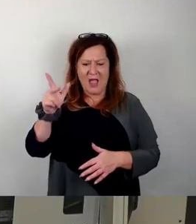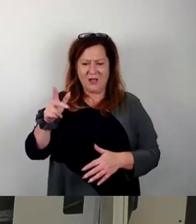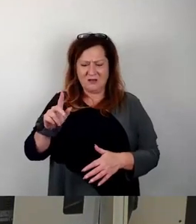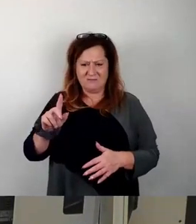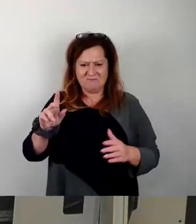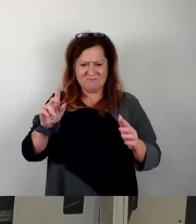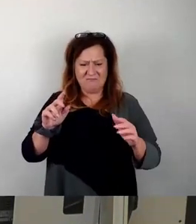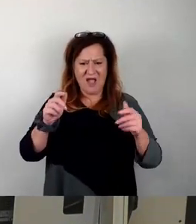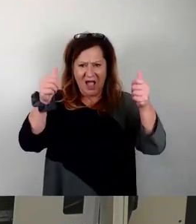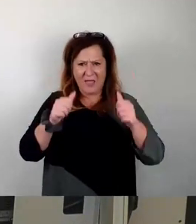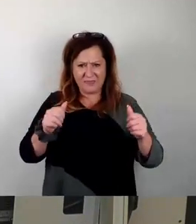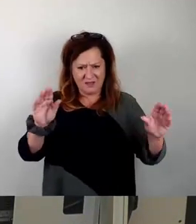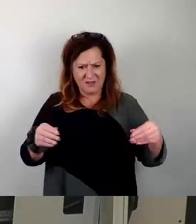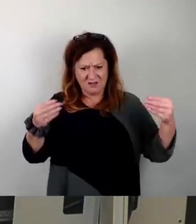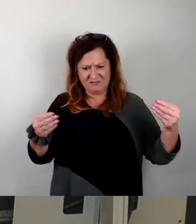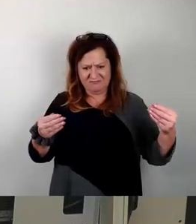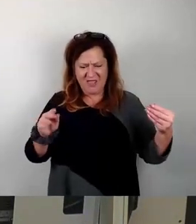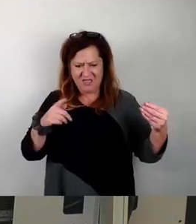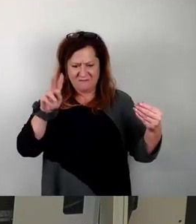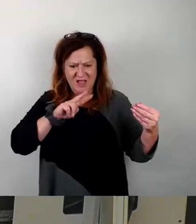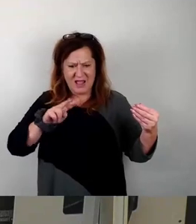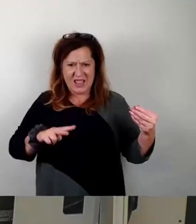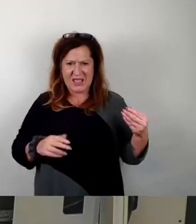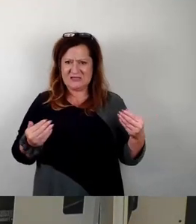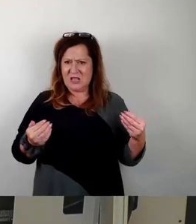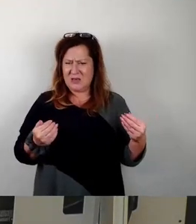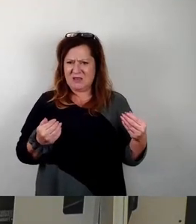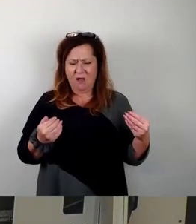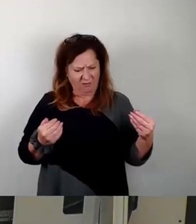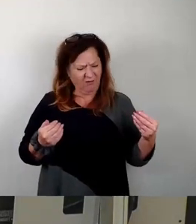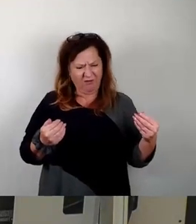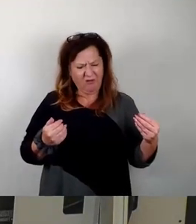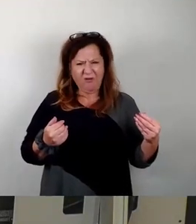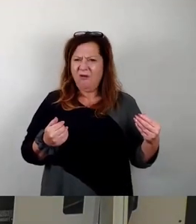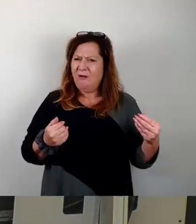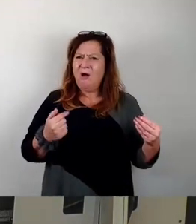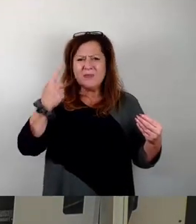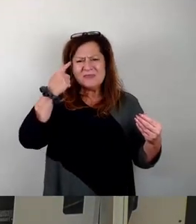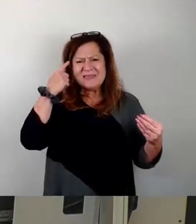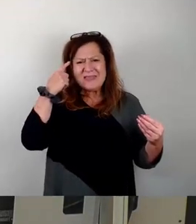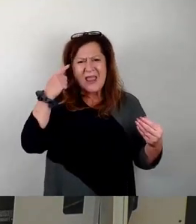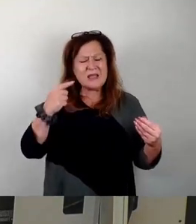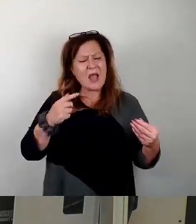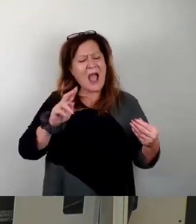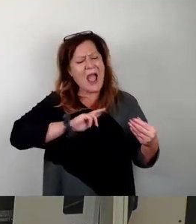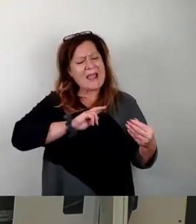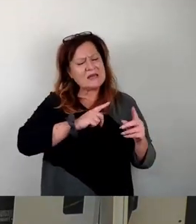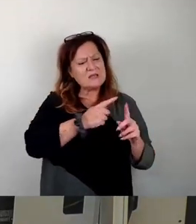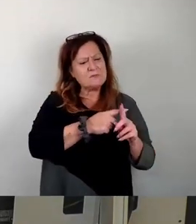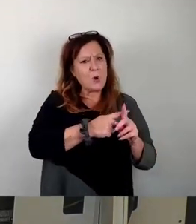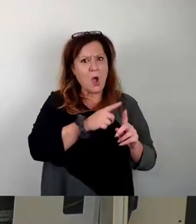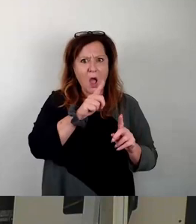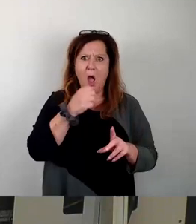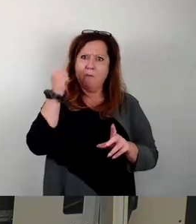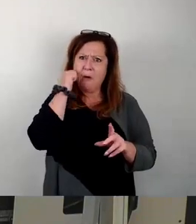was macht man mit so einem Antrag, der etwas scheinbar Gutes will und wo die Bosheit nur so dahinter vorliegt. Denn, liebe freie